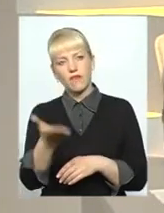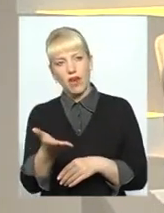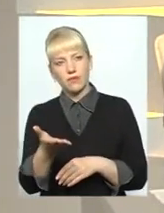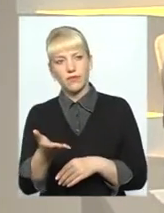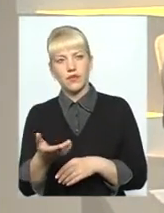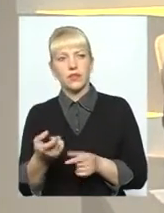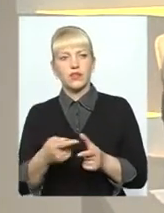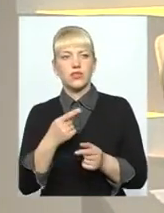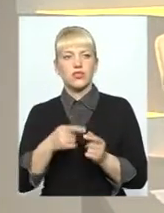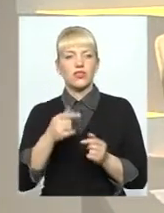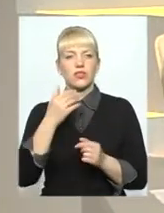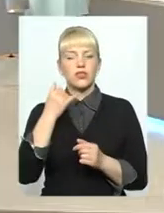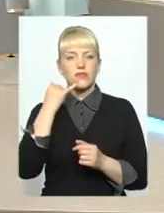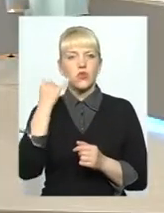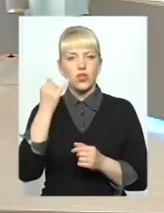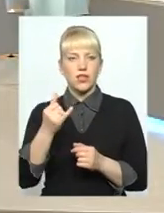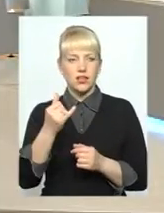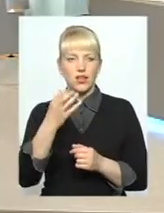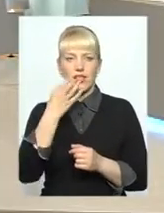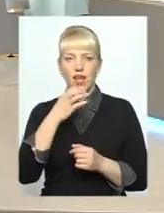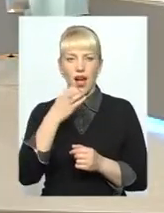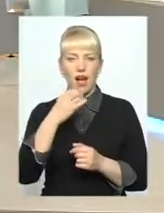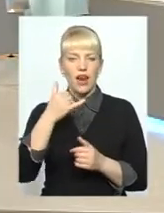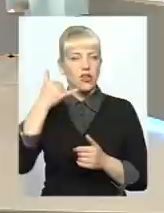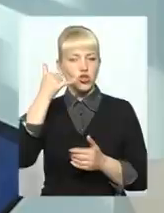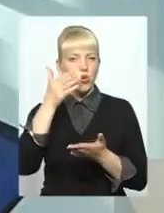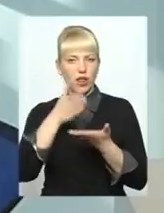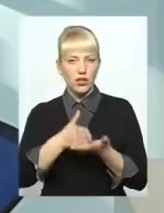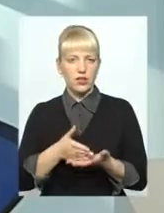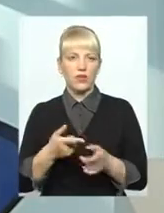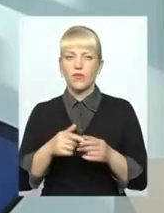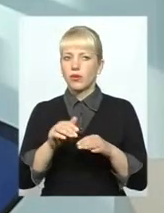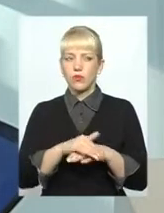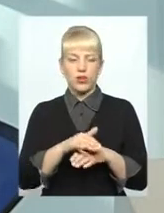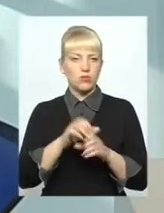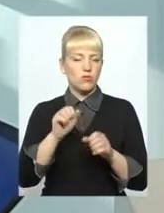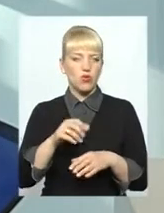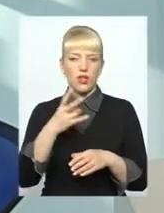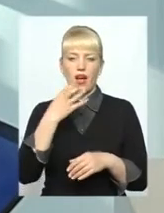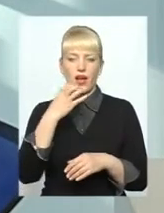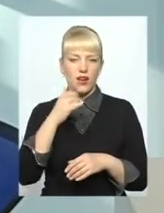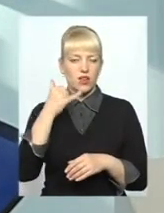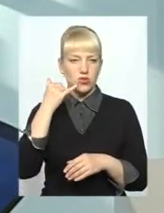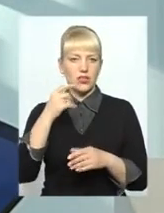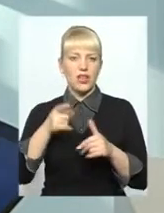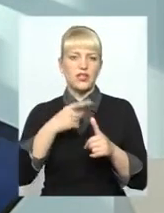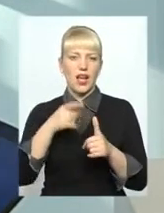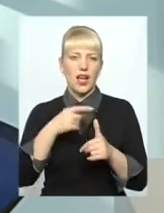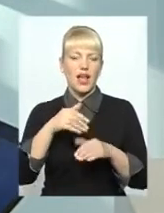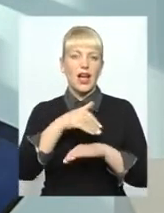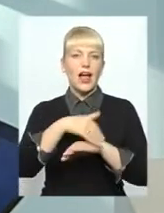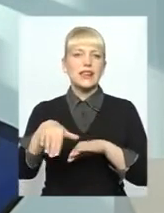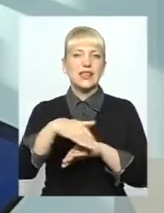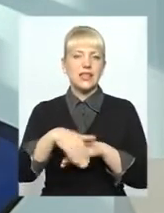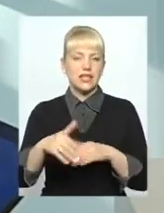Дзвонити на гарячу лінію? Куди дзвонити? Будь можете також і позвонити на гарячу лінію, назвати адресу. На